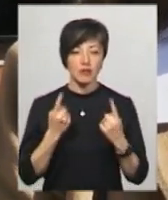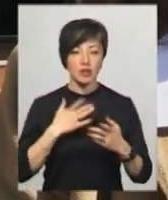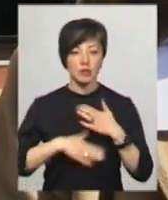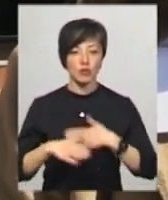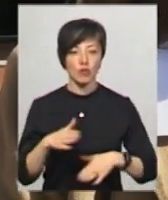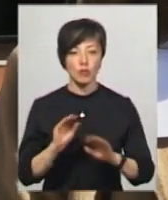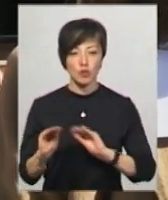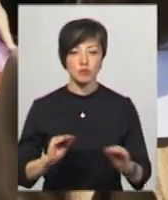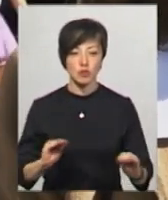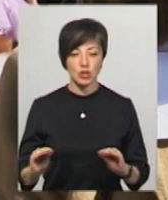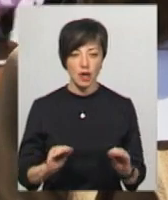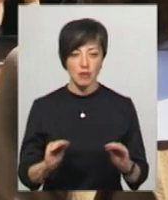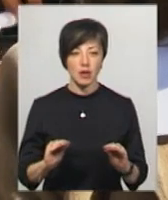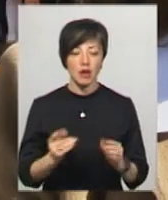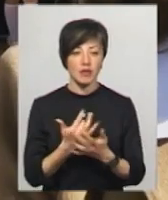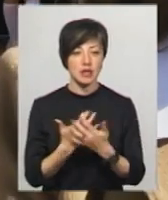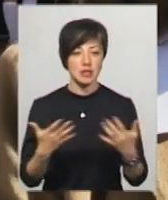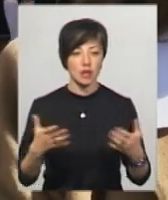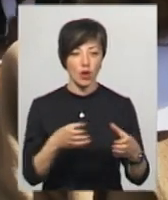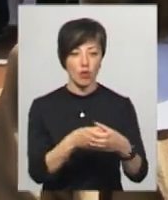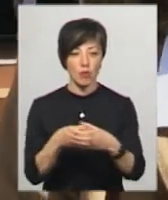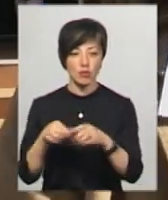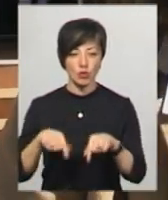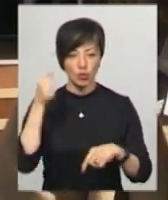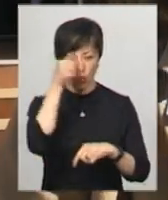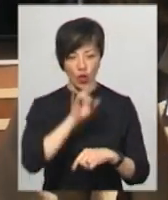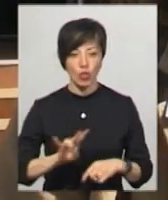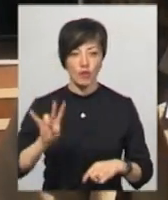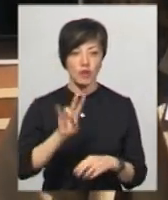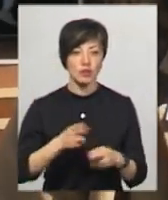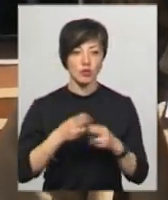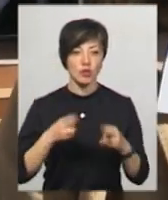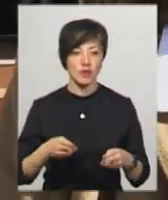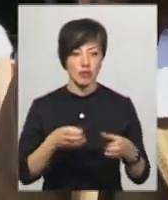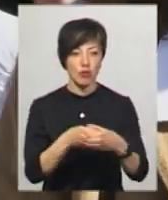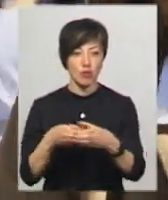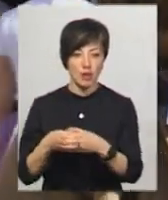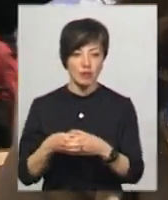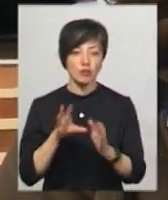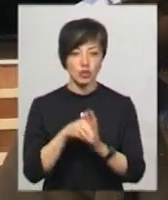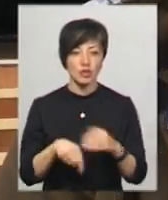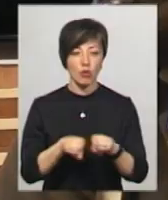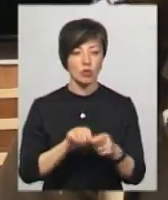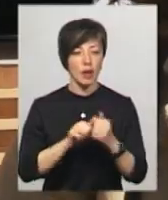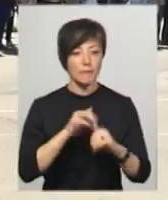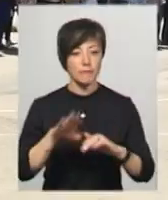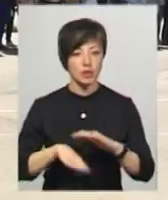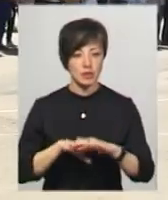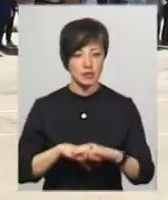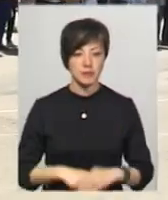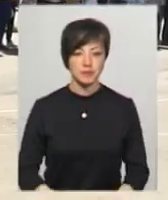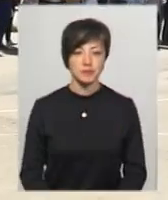задоволенням розміщаємо їх в різних громадах. Цього року це Новоушицька і Донецька громада. Долучився також Кам'янець-Подільський.